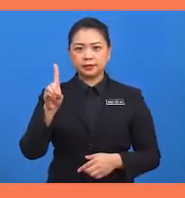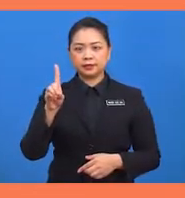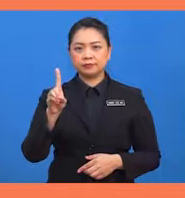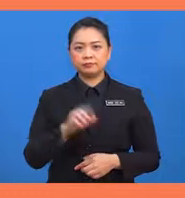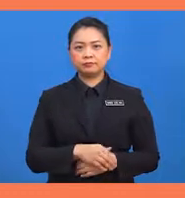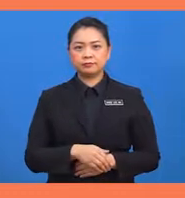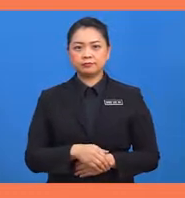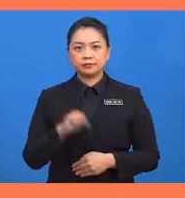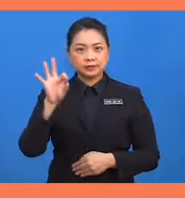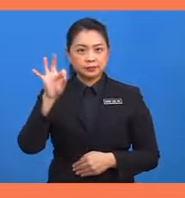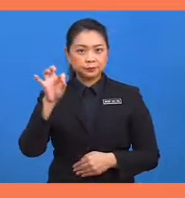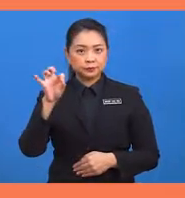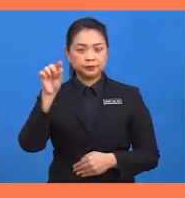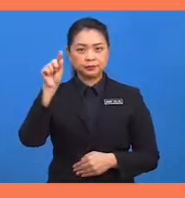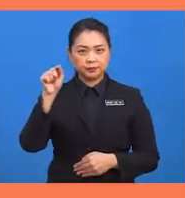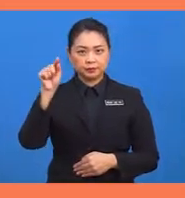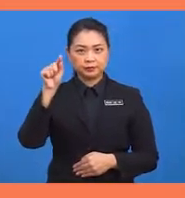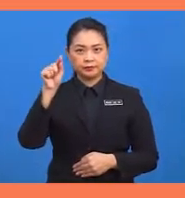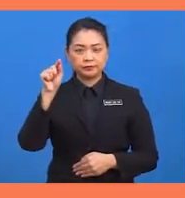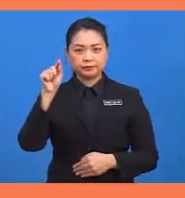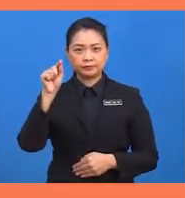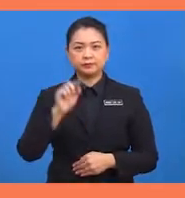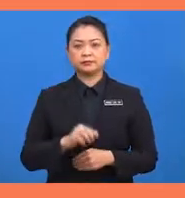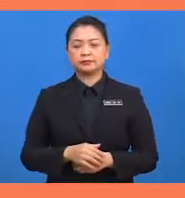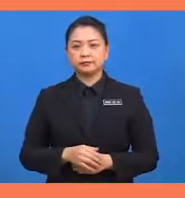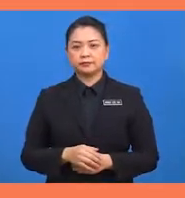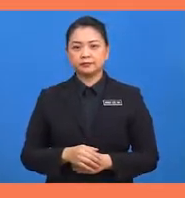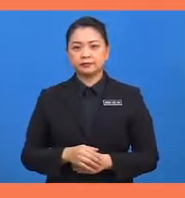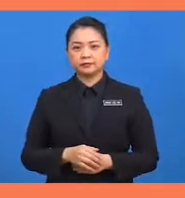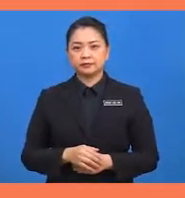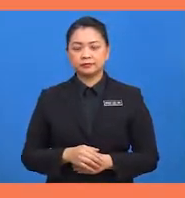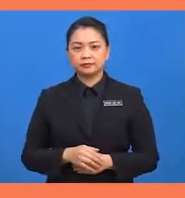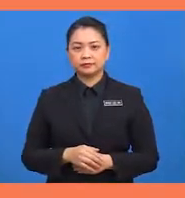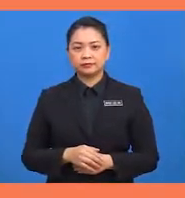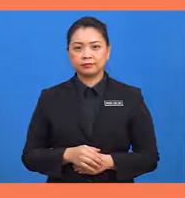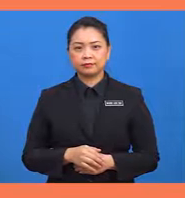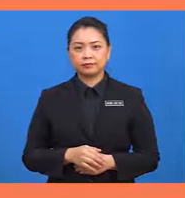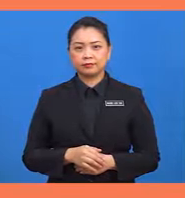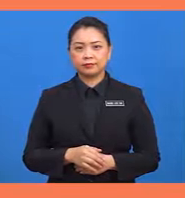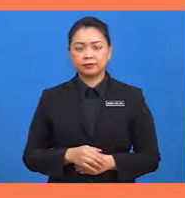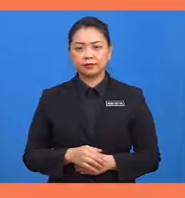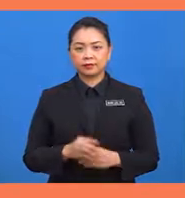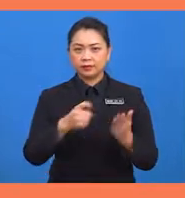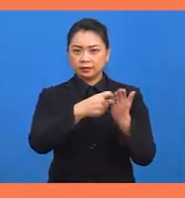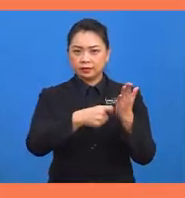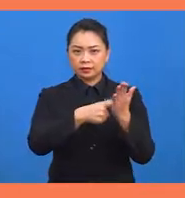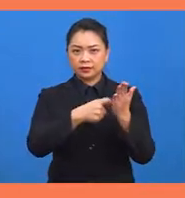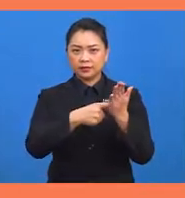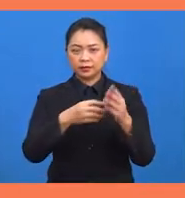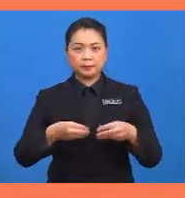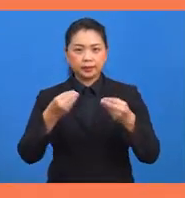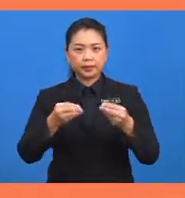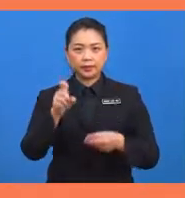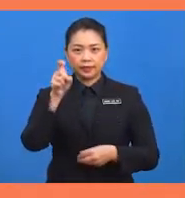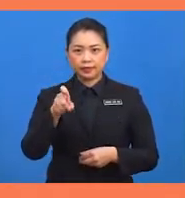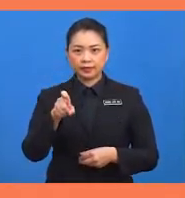tegak kerana ia merupakan segitiga dalam semibulatan. Nilai sudut bagi X